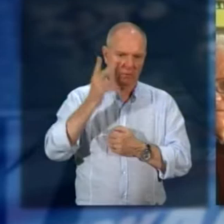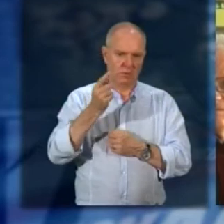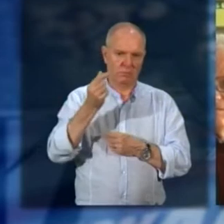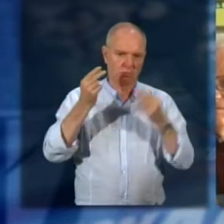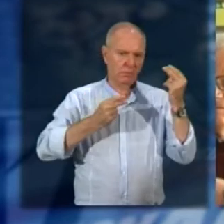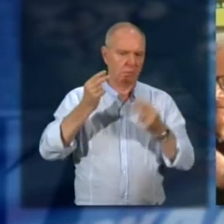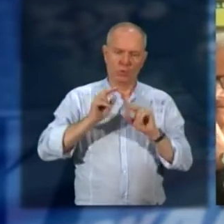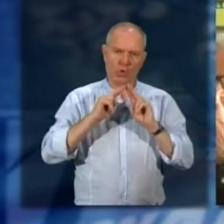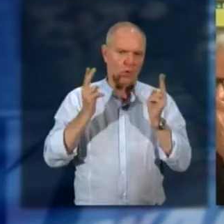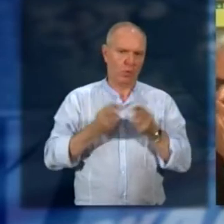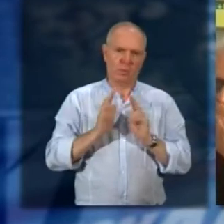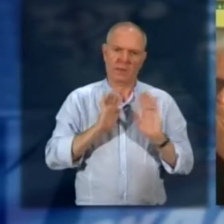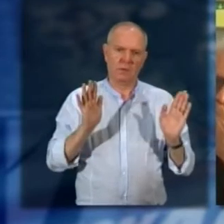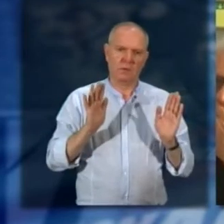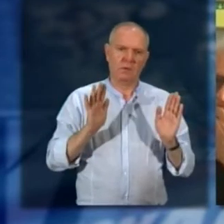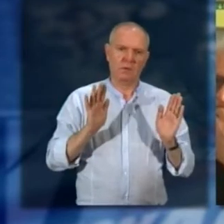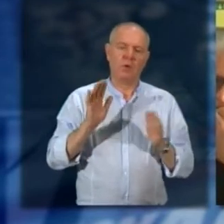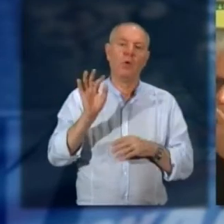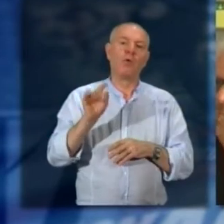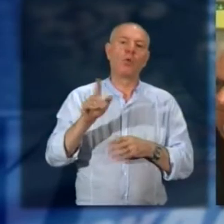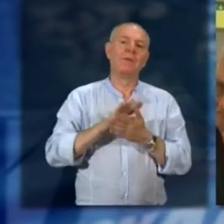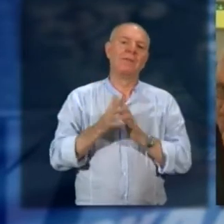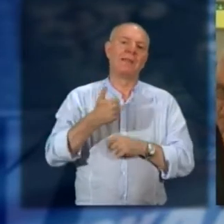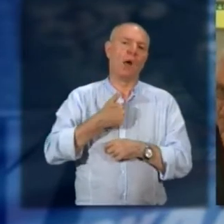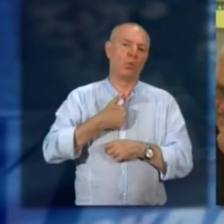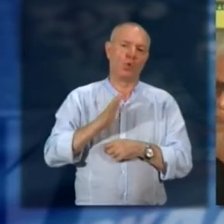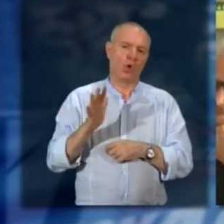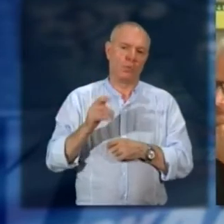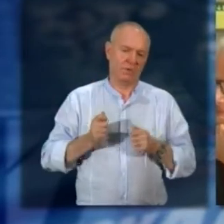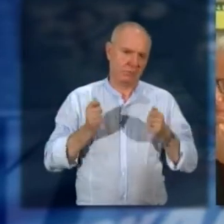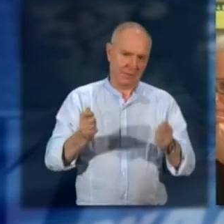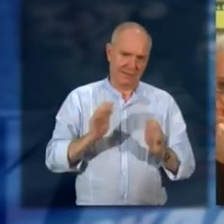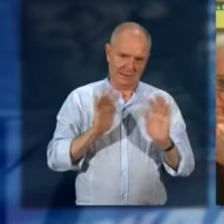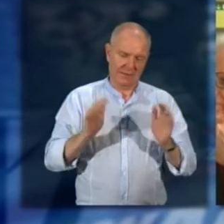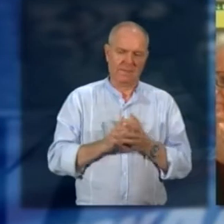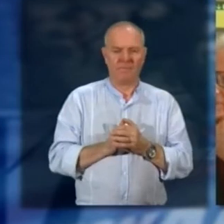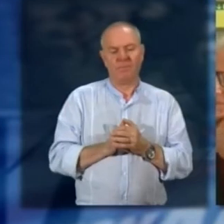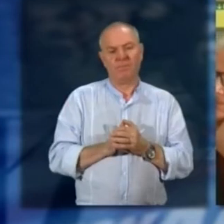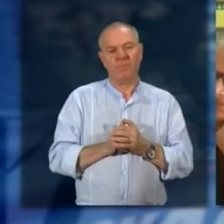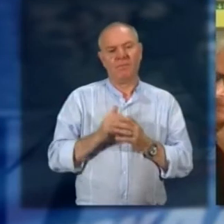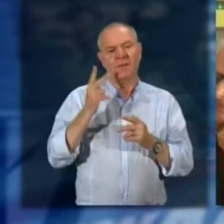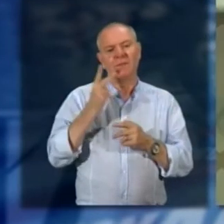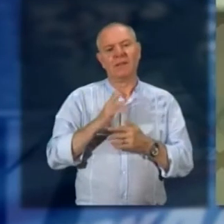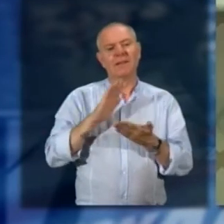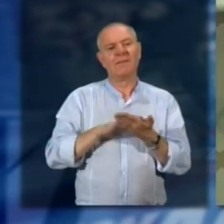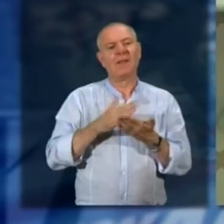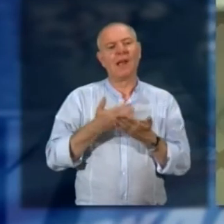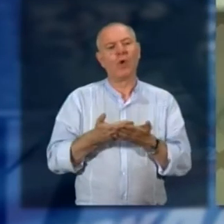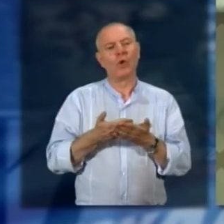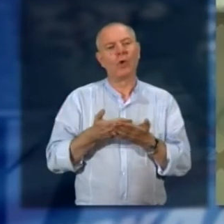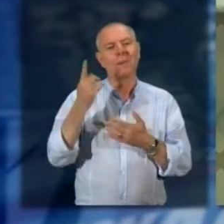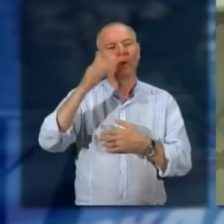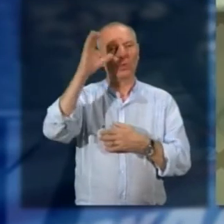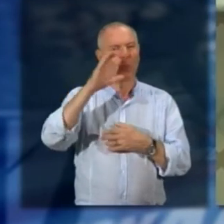chiaro cioè far sì che il forum diventi anche autonomo nelle proprie iniziative valorizzando pertanto una forte componente per il